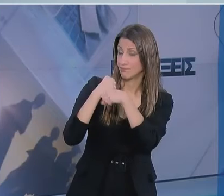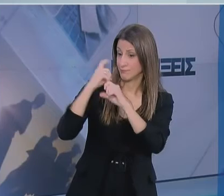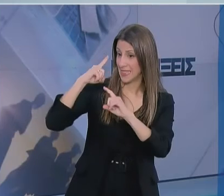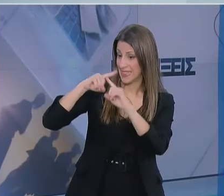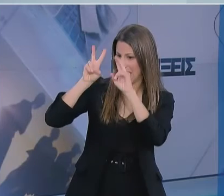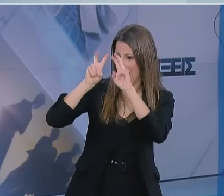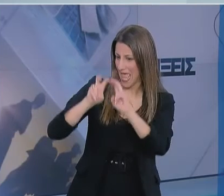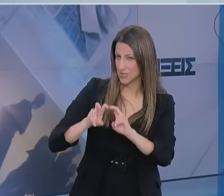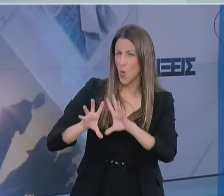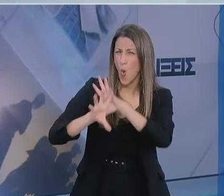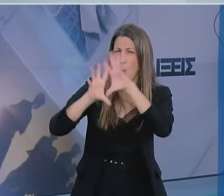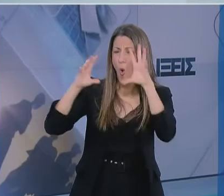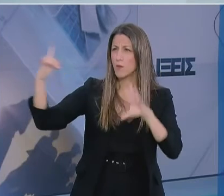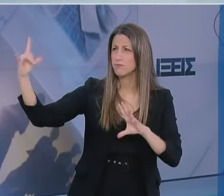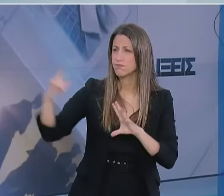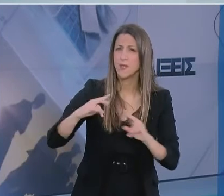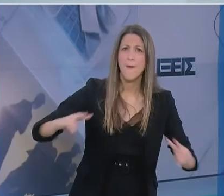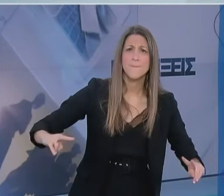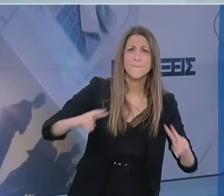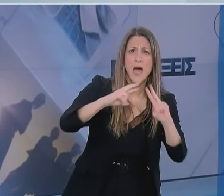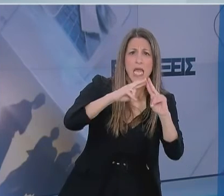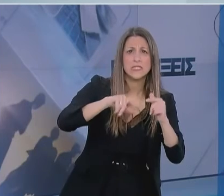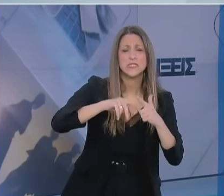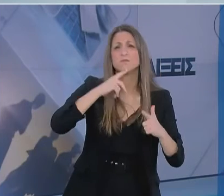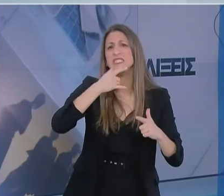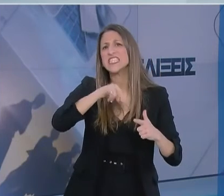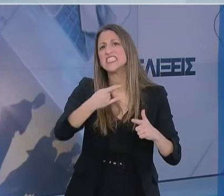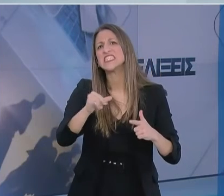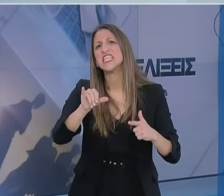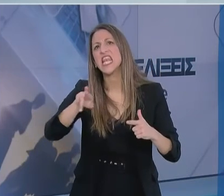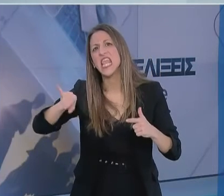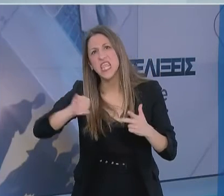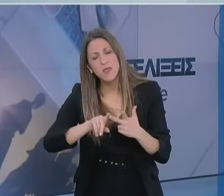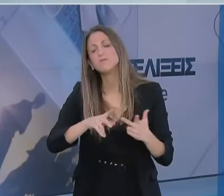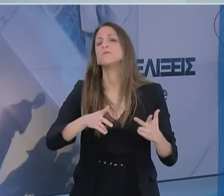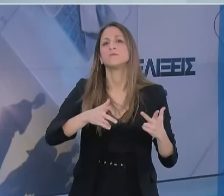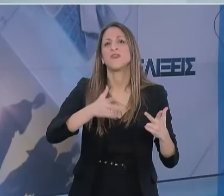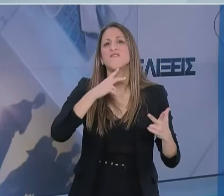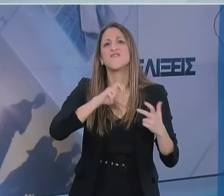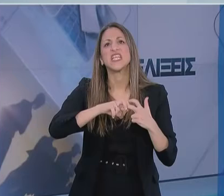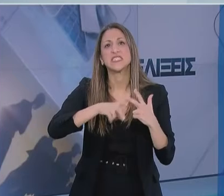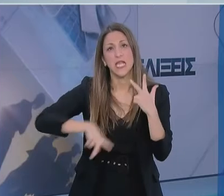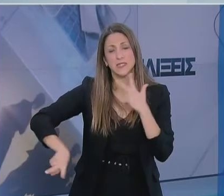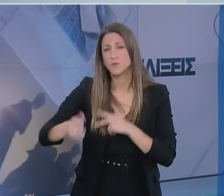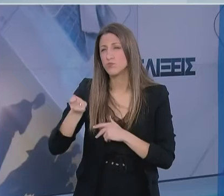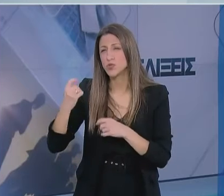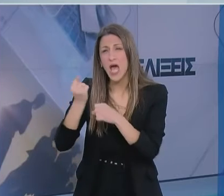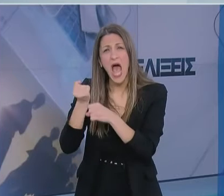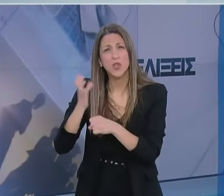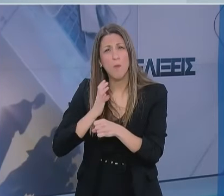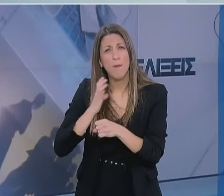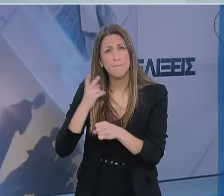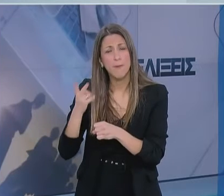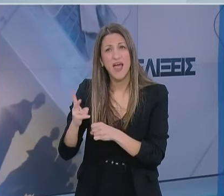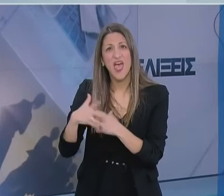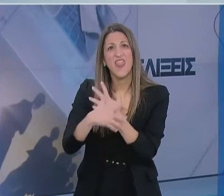πλέον των πτήσεων που έρχονται από Παρίσι, από Βρυξέλλες, από Ζηρίχη και Ντόχα. Στις τελευταίες ημέρες έχουν υποβληθεί σε τεστ για κορονοϊό οι